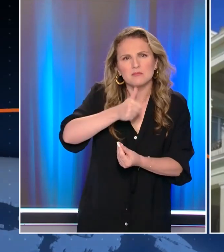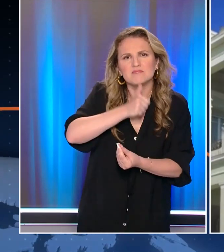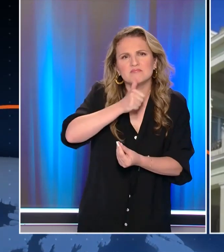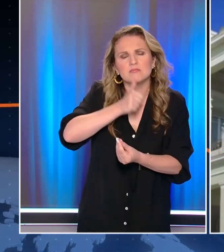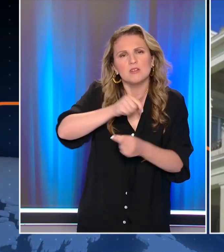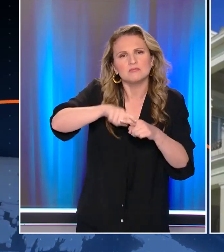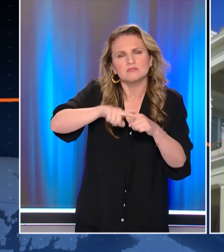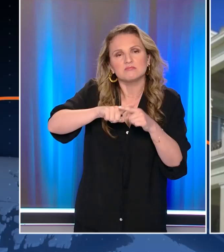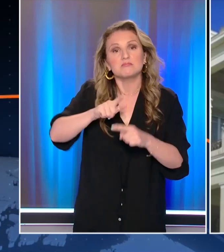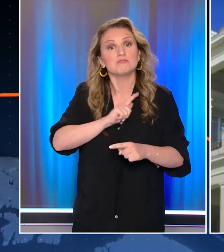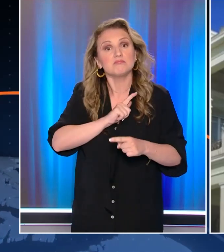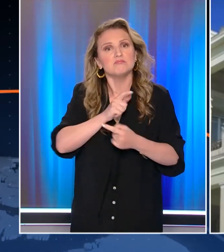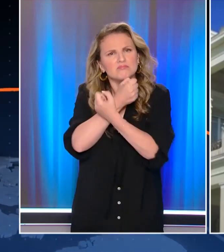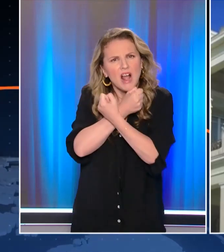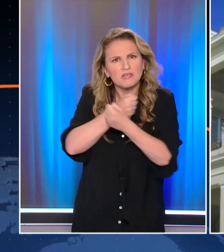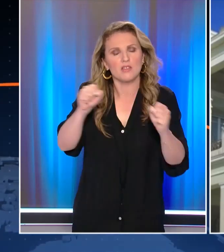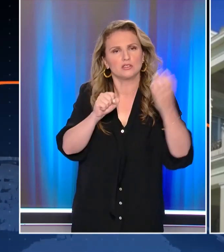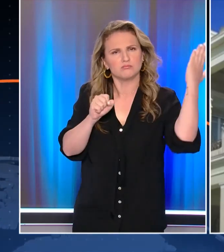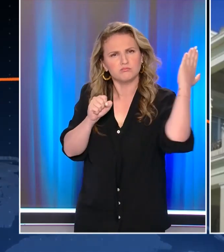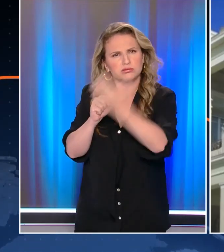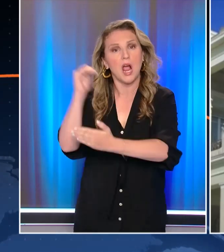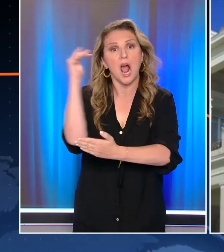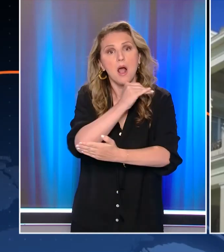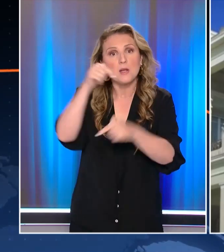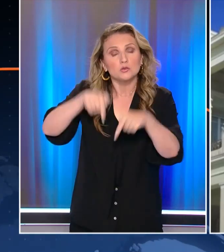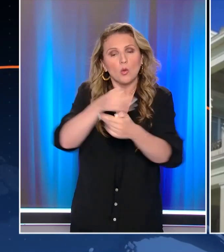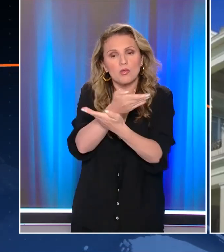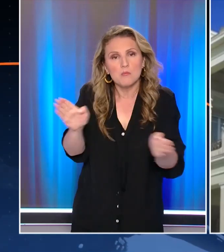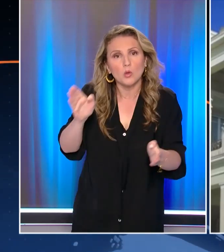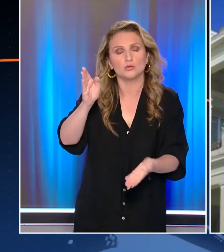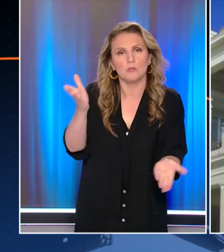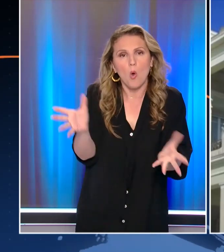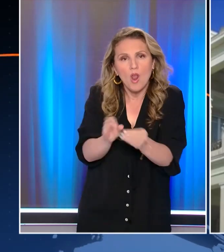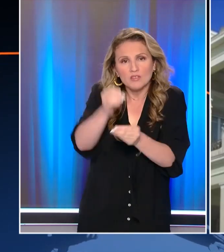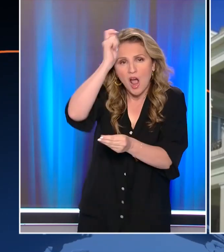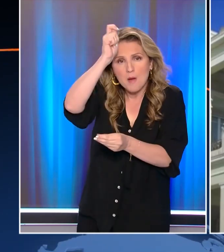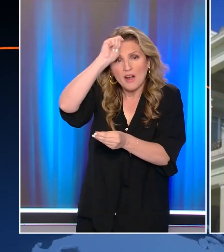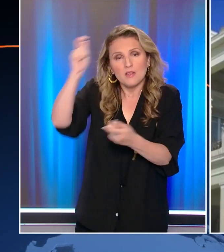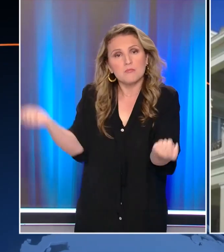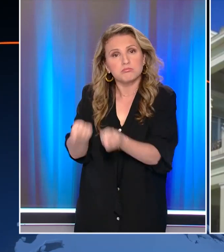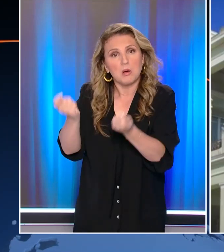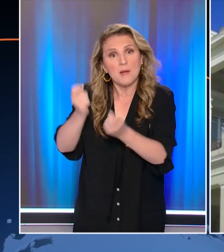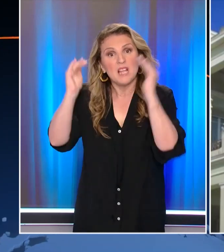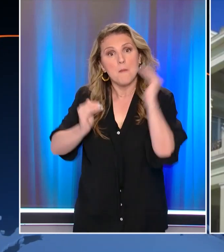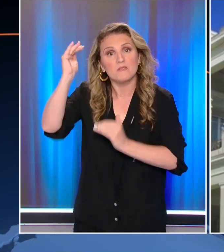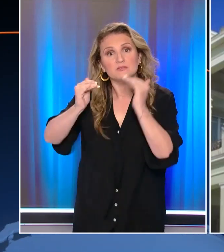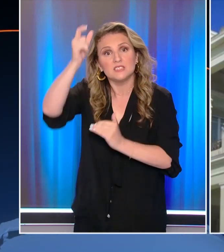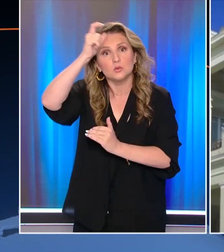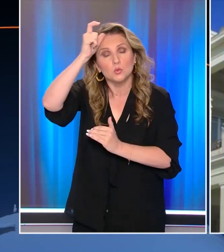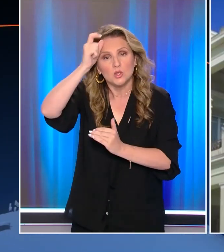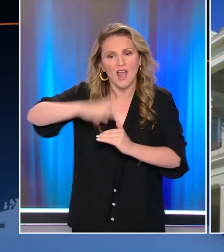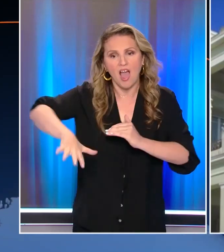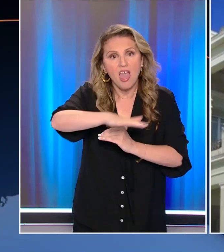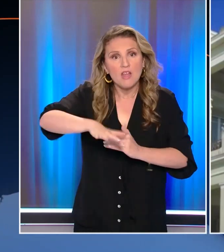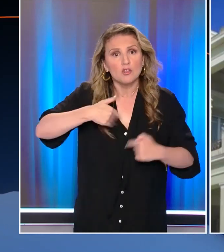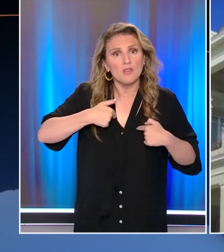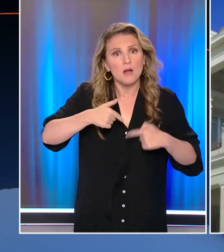βάση Αναμένουμε την άμεση κατηγορηματική και δημόσια αποδοκιμασία της απαράδεκτης αυτής πράξης αμφισβήτησης της εδαφικής